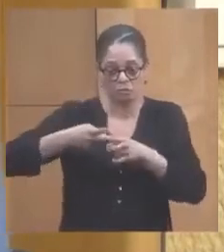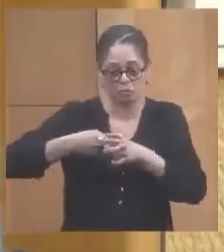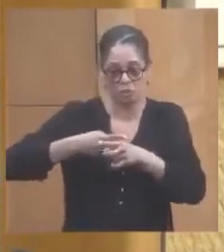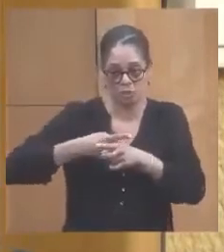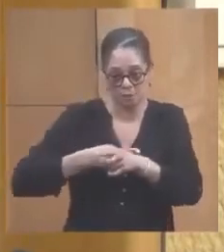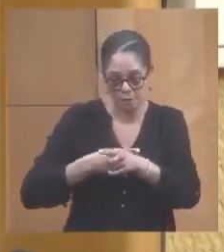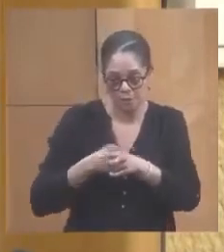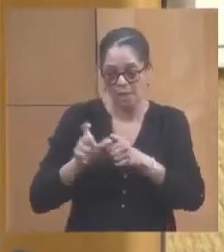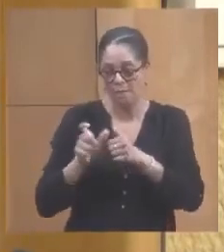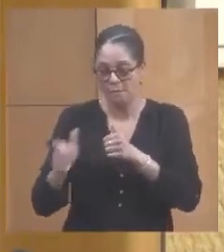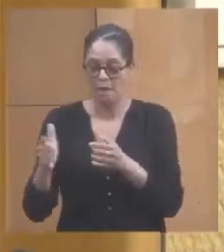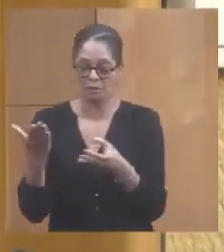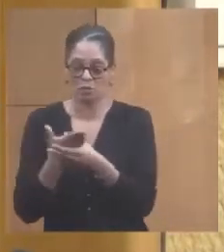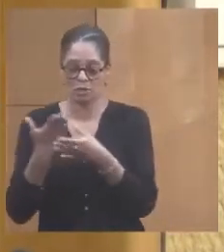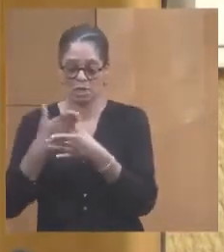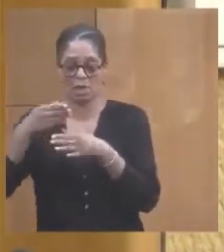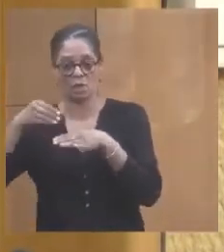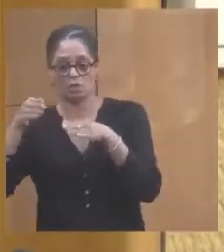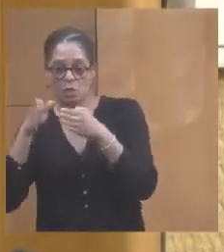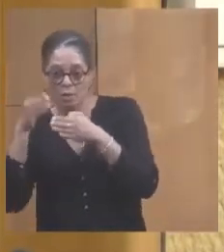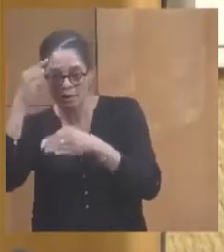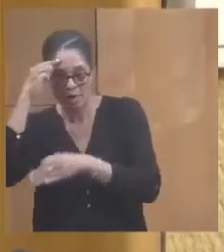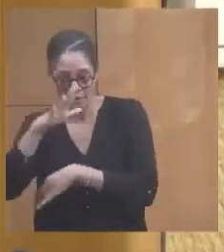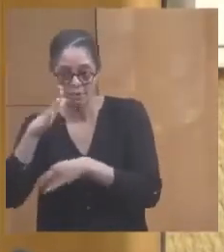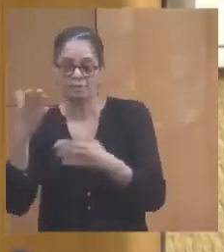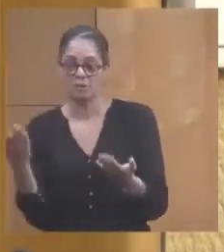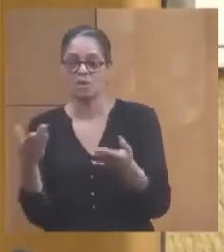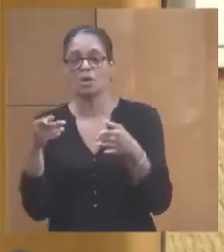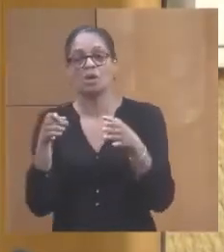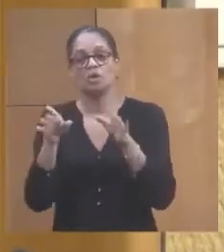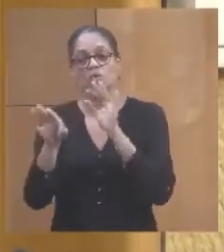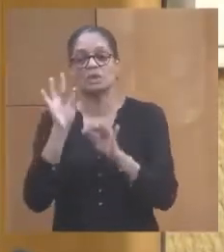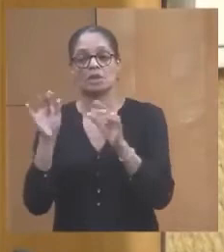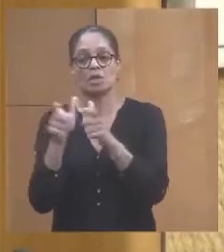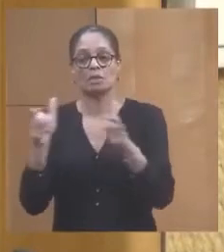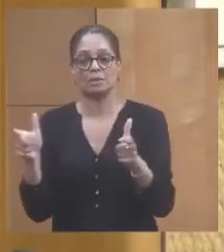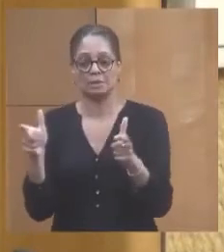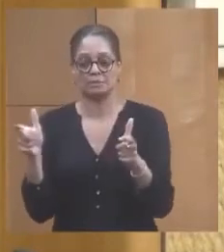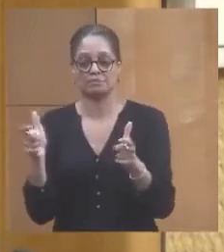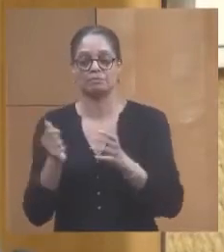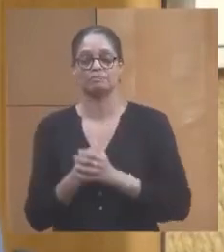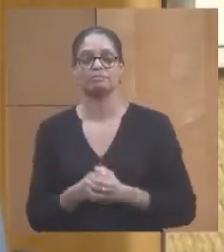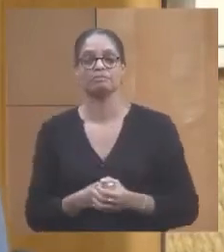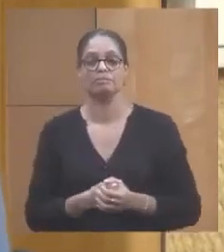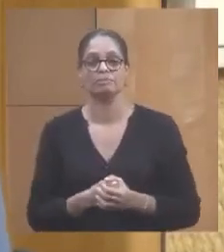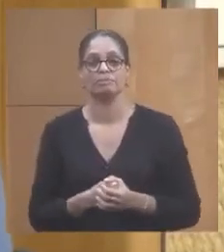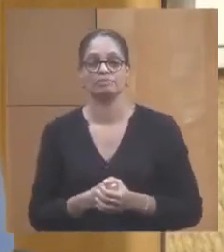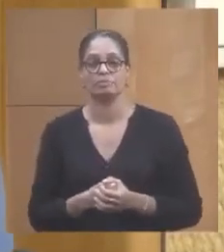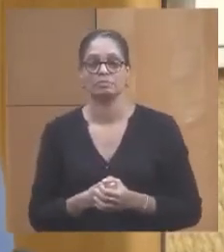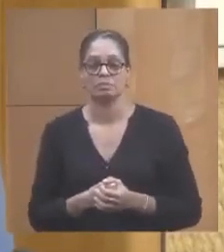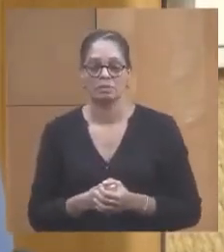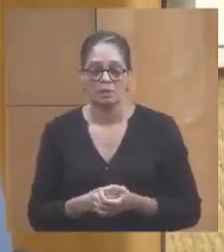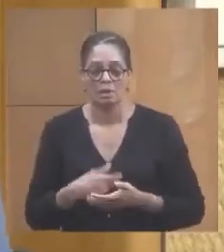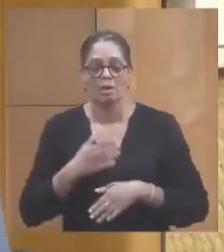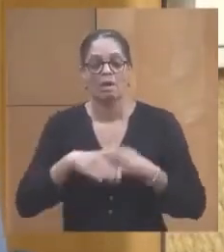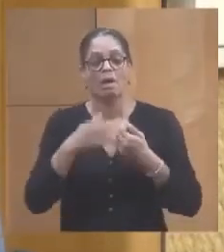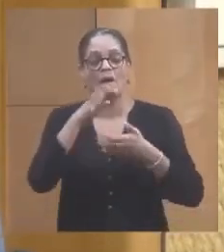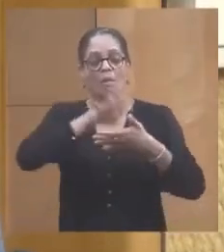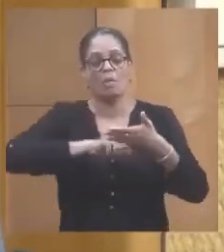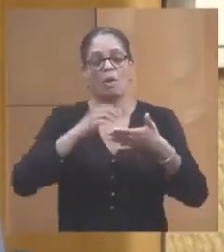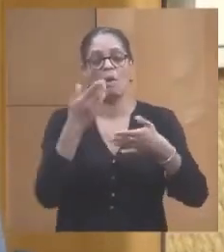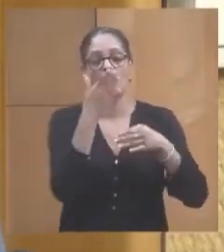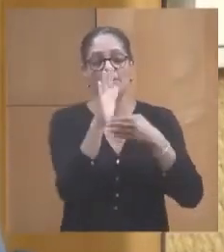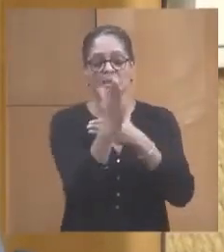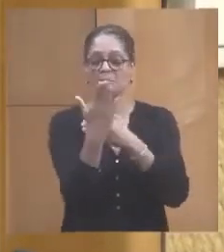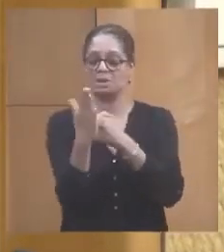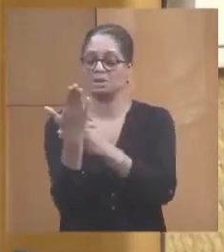les dossiers de consultation pour choisir des entreprises et nous le faisons souvent en programme et dans les rapports qui ont été présentés s'agissant